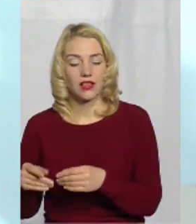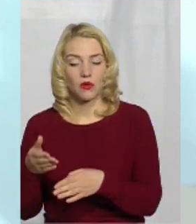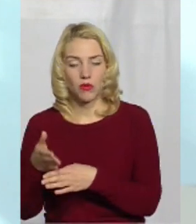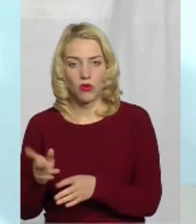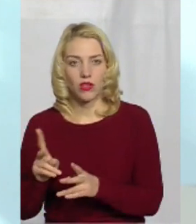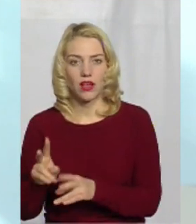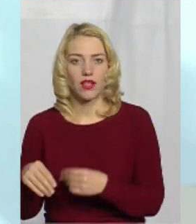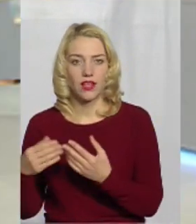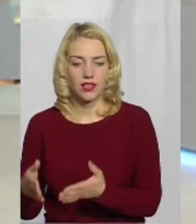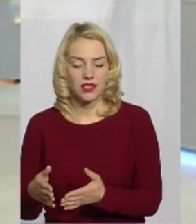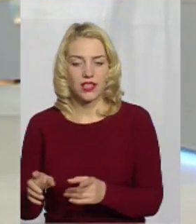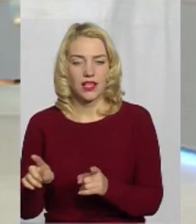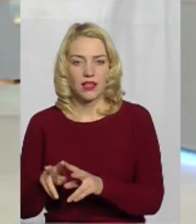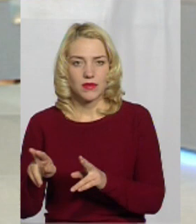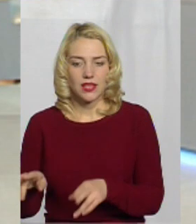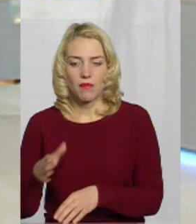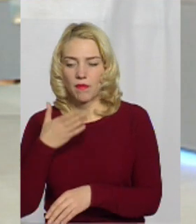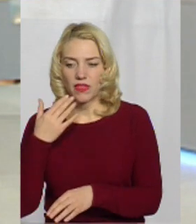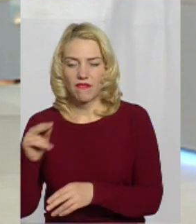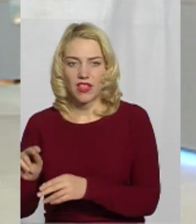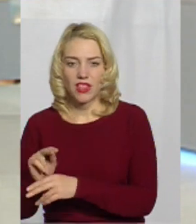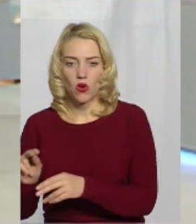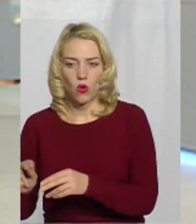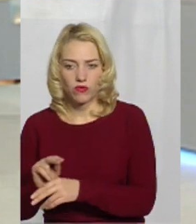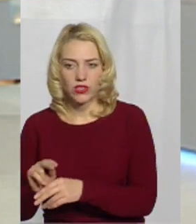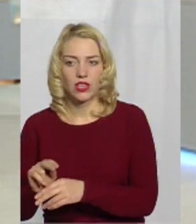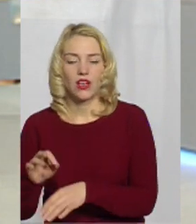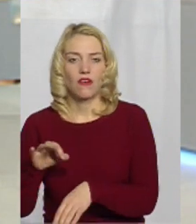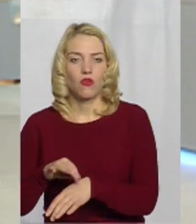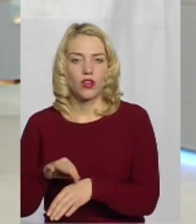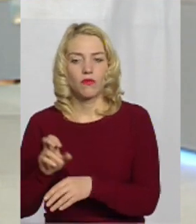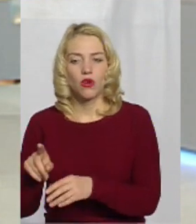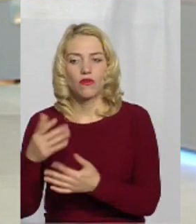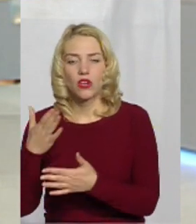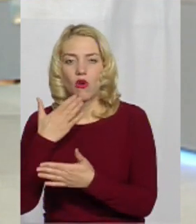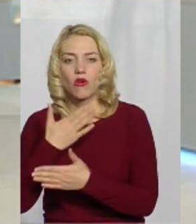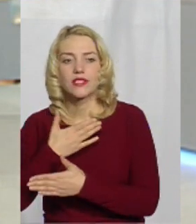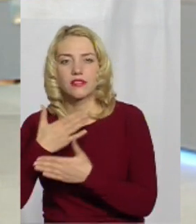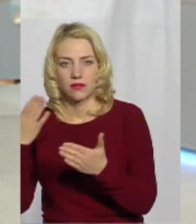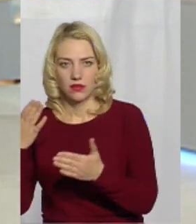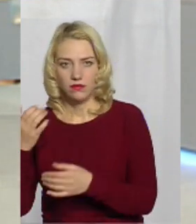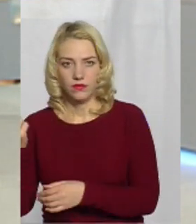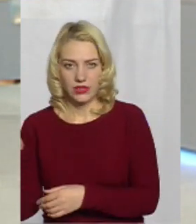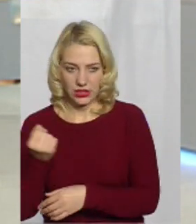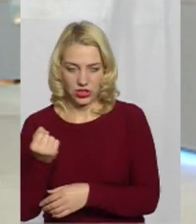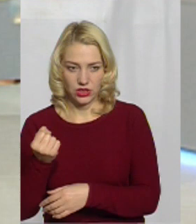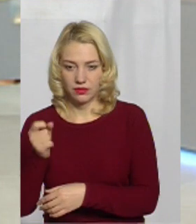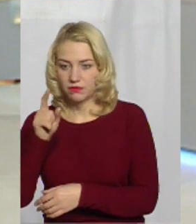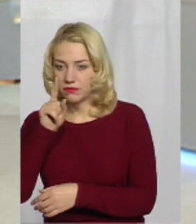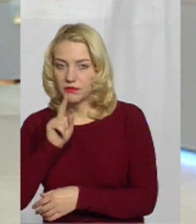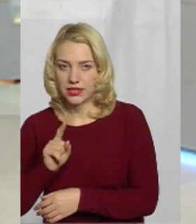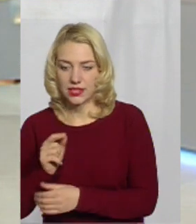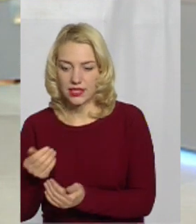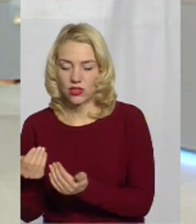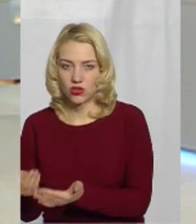самим невіліковним хворим, але вже в останні тижні, місяці їх життя. Ще хотів би